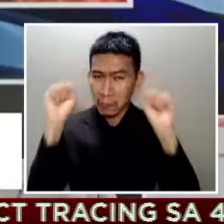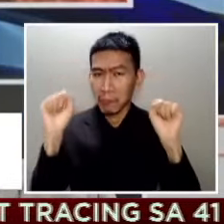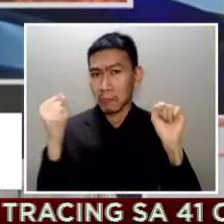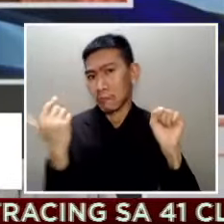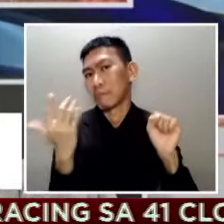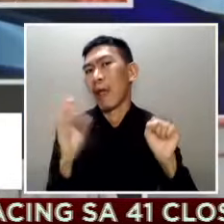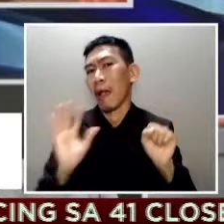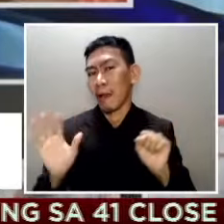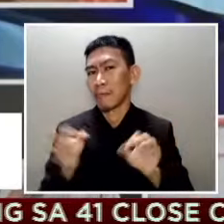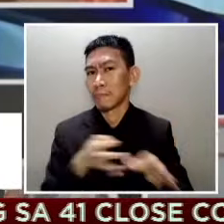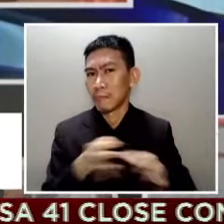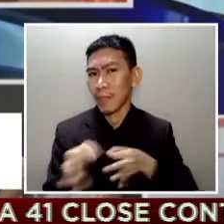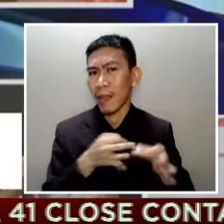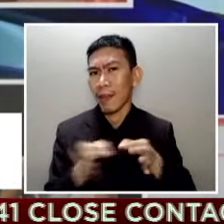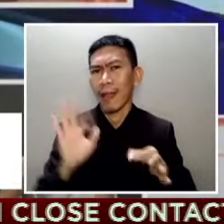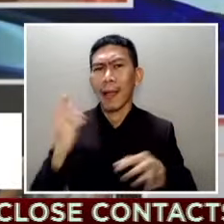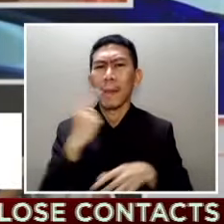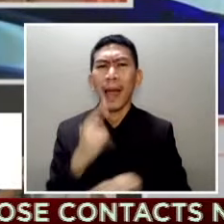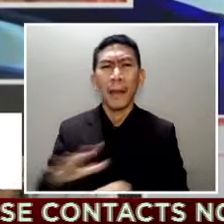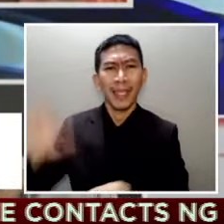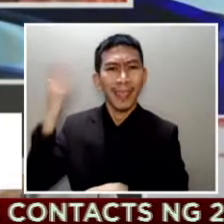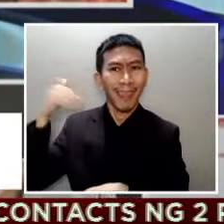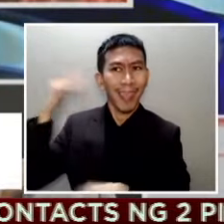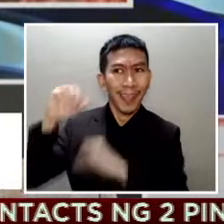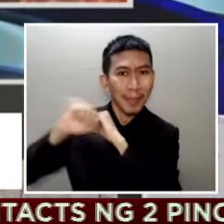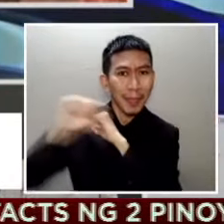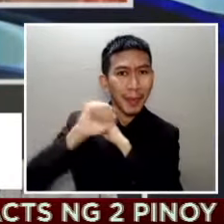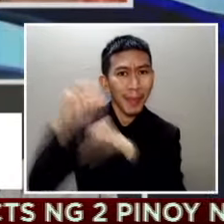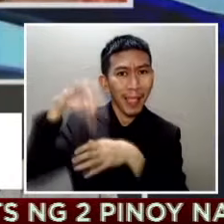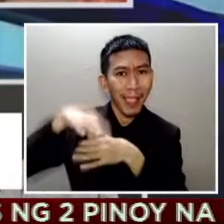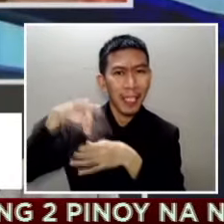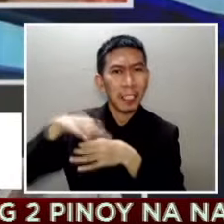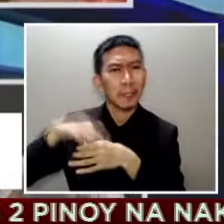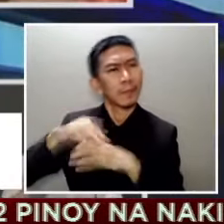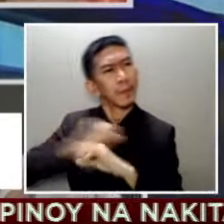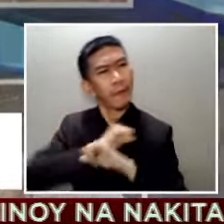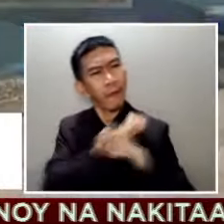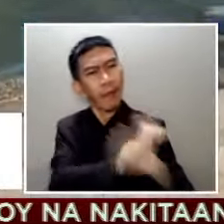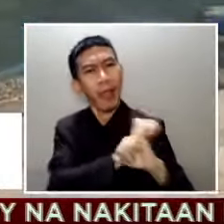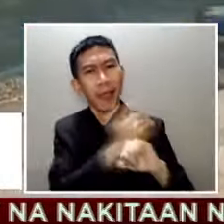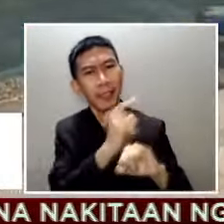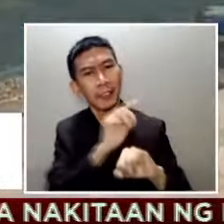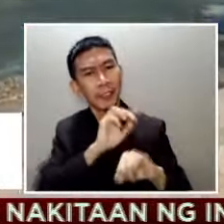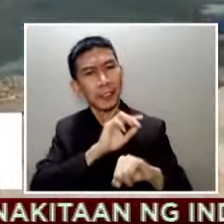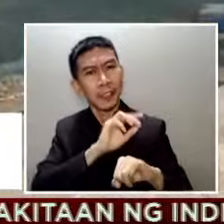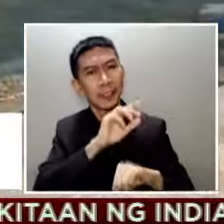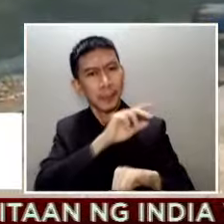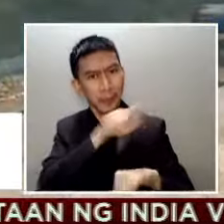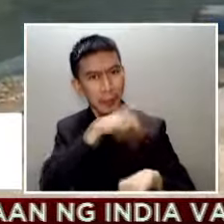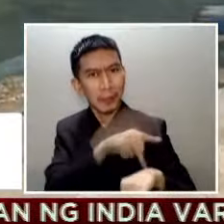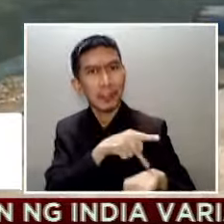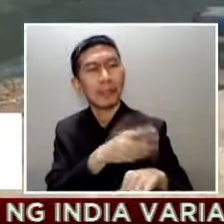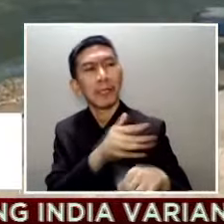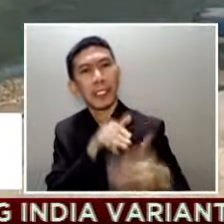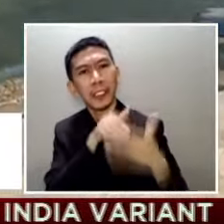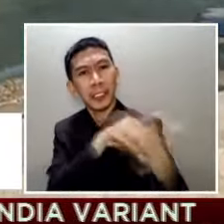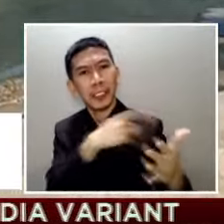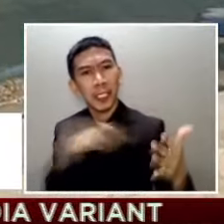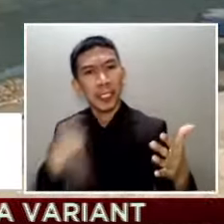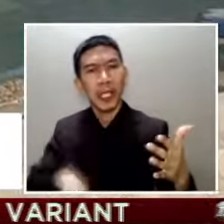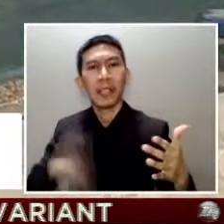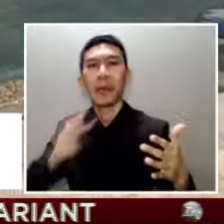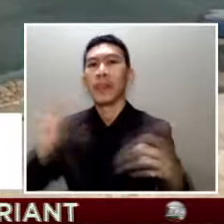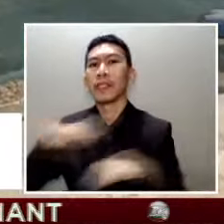na ipaglalaban ang karapatan ng Pilipinas contra China sa West Philippine Sea Pero matapos ibulalas na mga